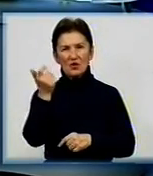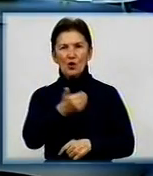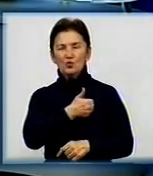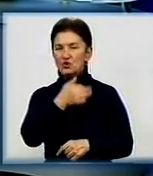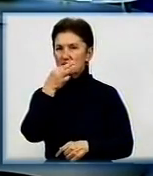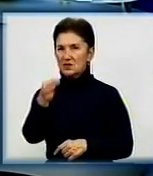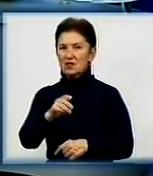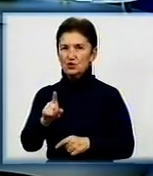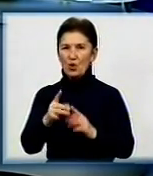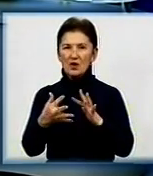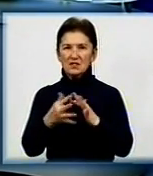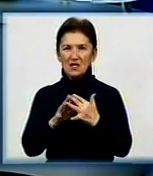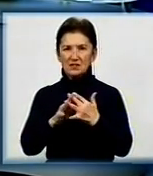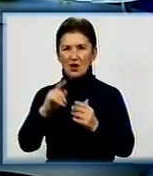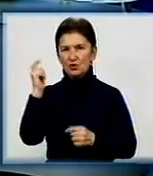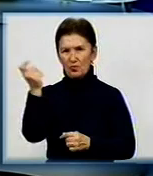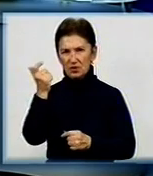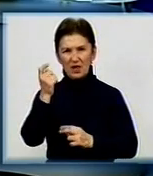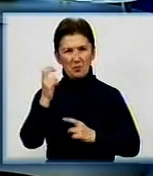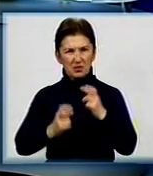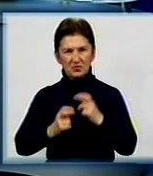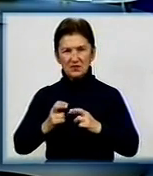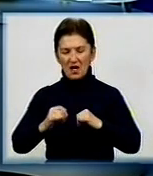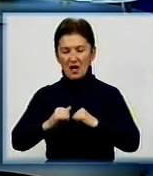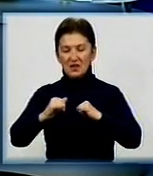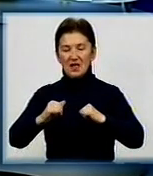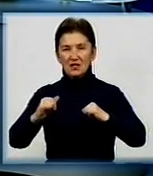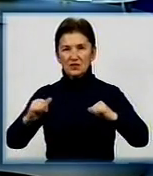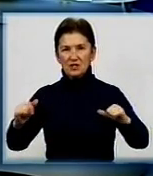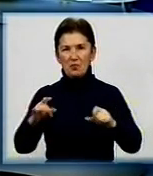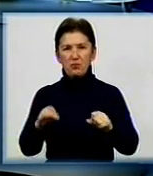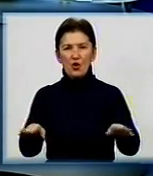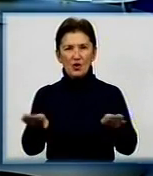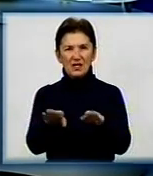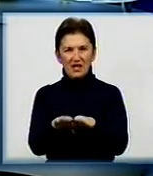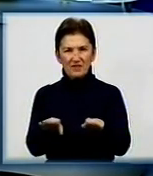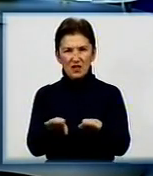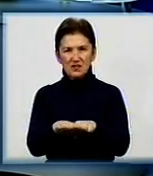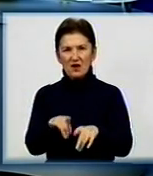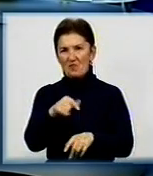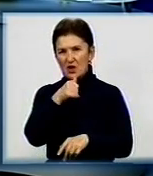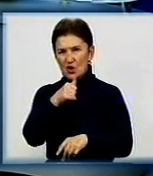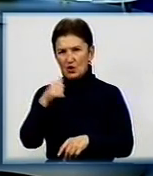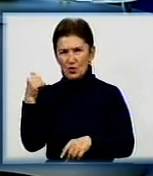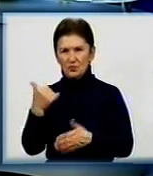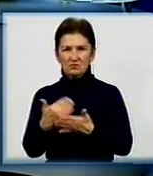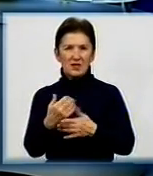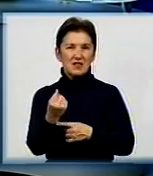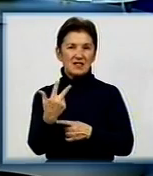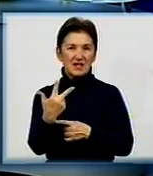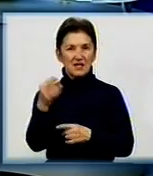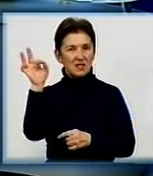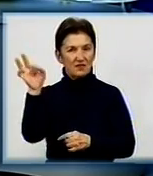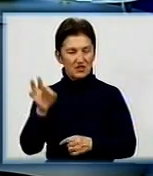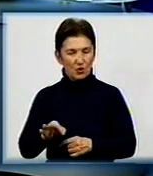що сільськогосподарські підприємства наростили виробництво молока порівняно з відповідним періодом на минулий рік майже на 13%.